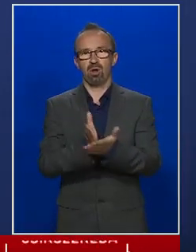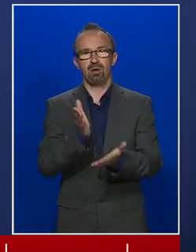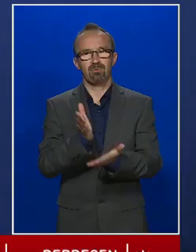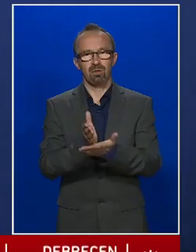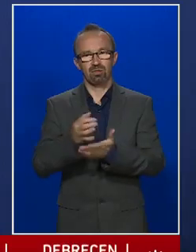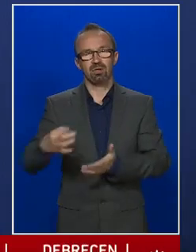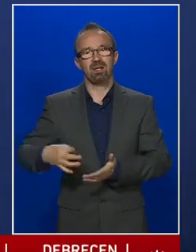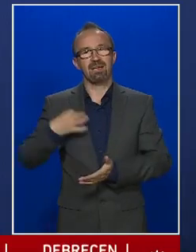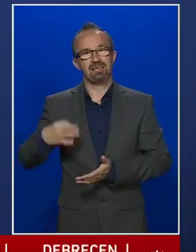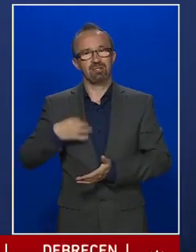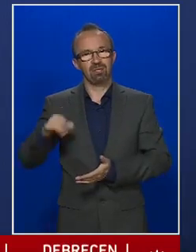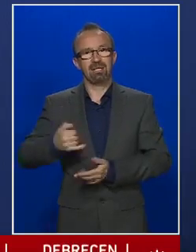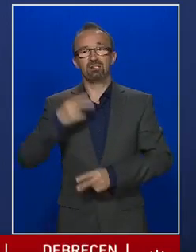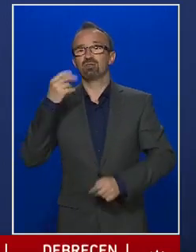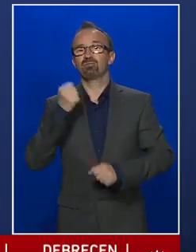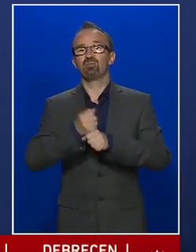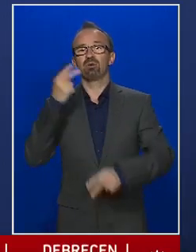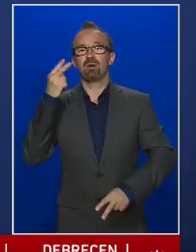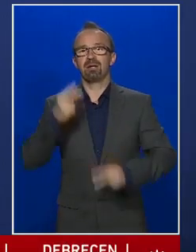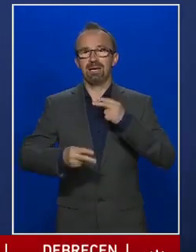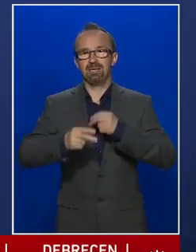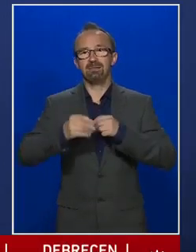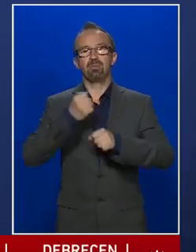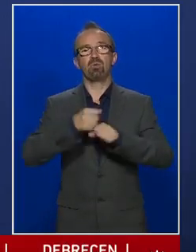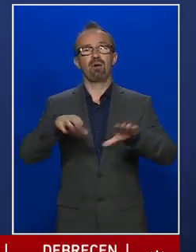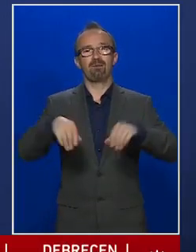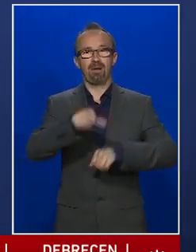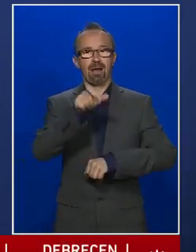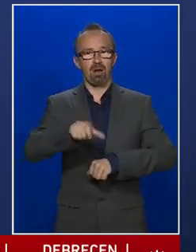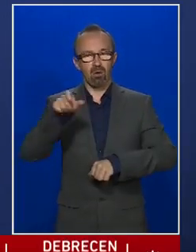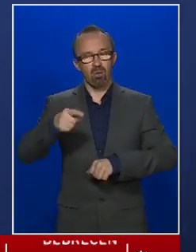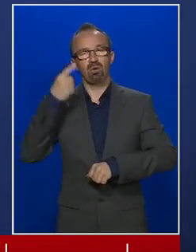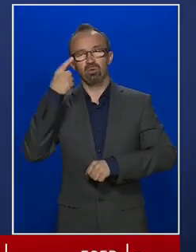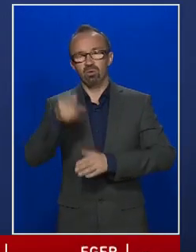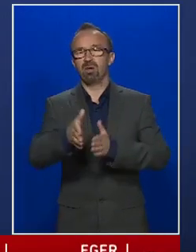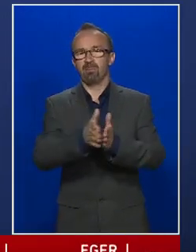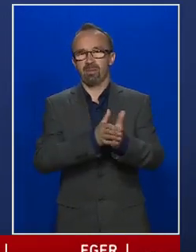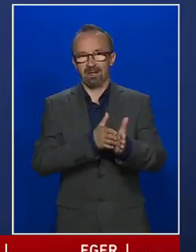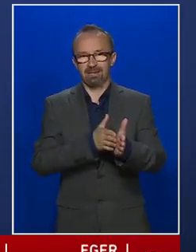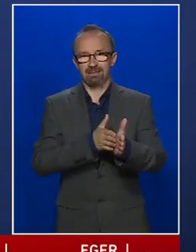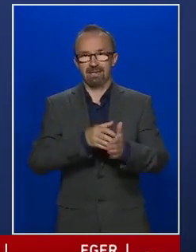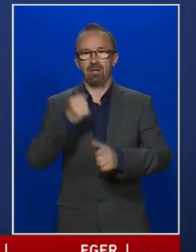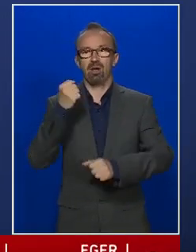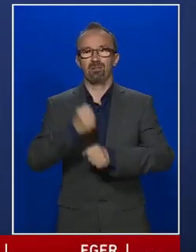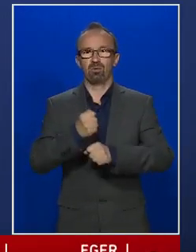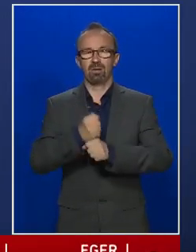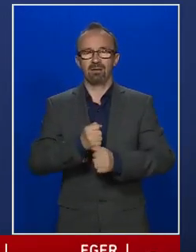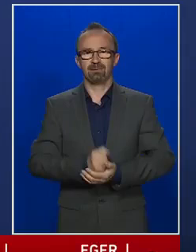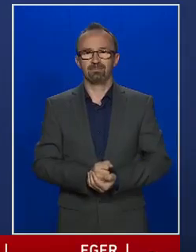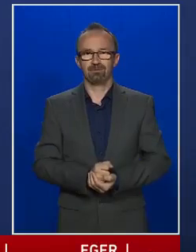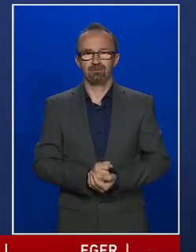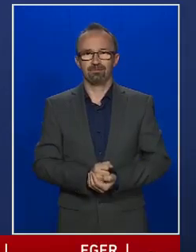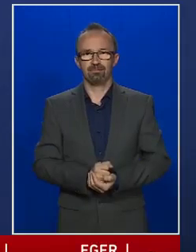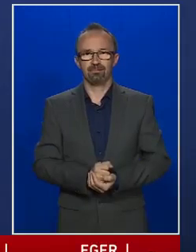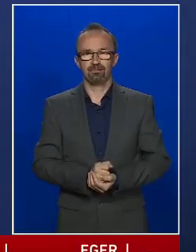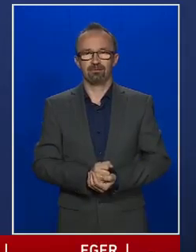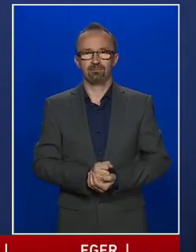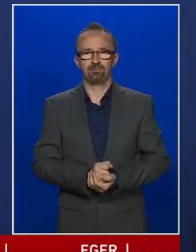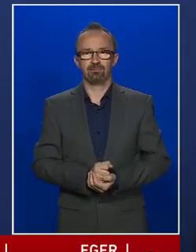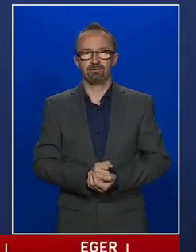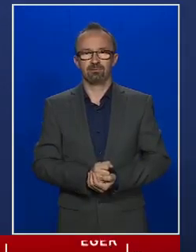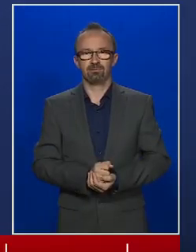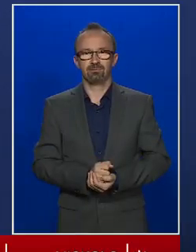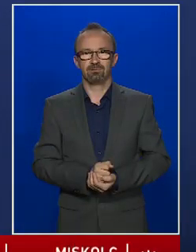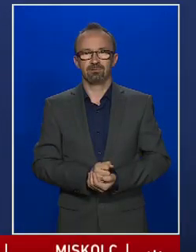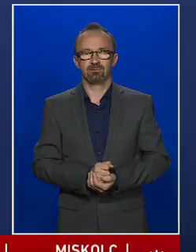egészséges és kész munkavállalók meg tudják kezdeni a munkájukat. Kizárólag az